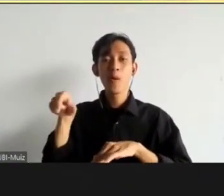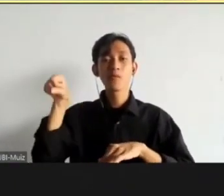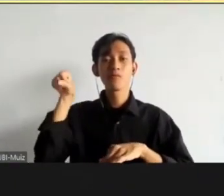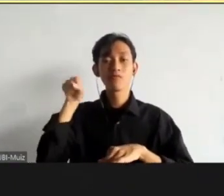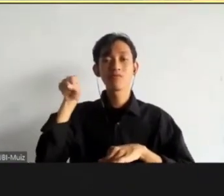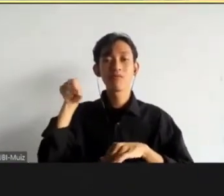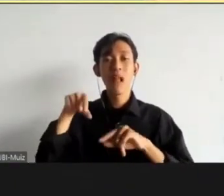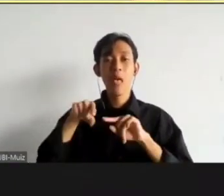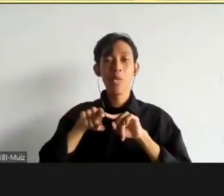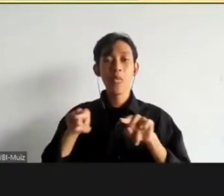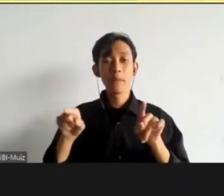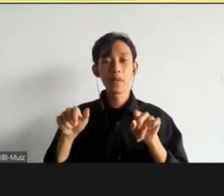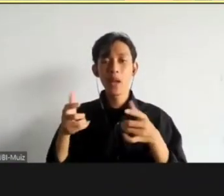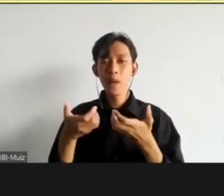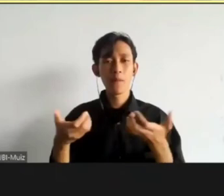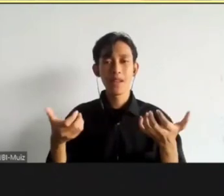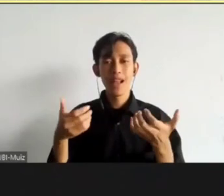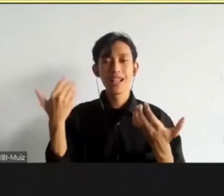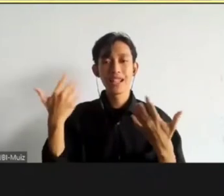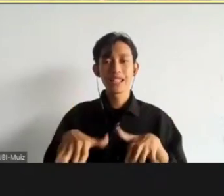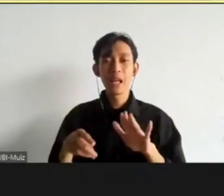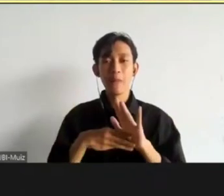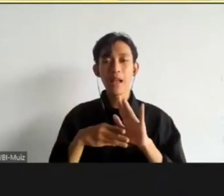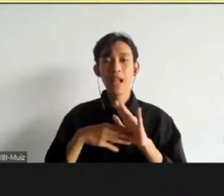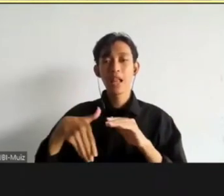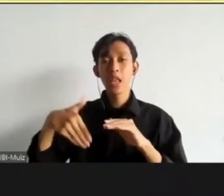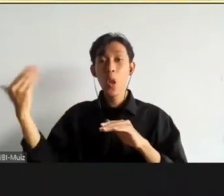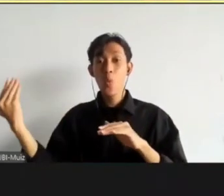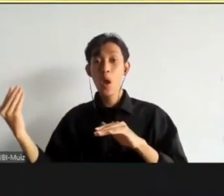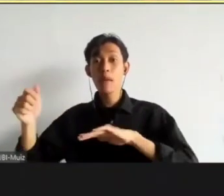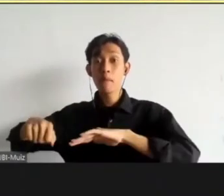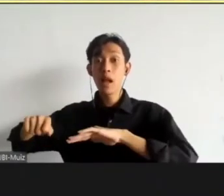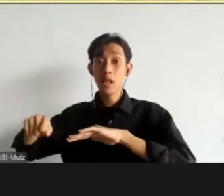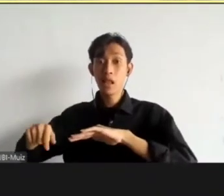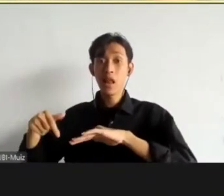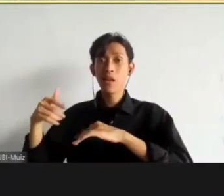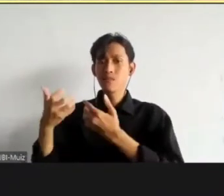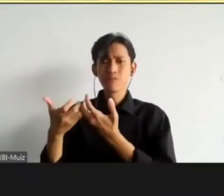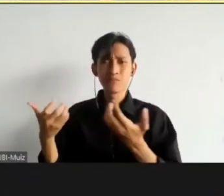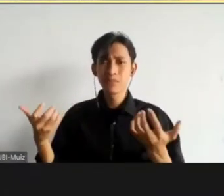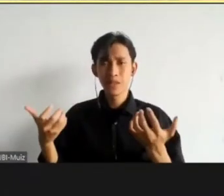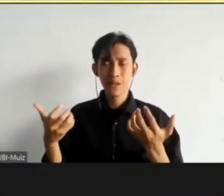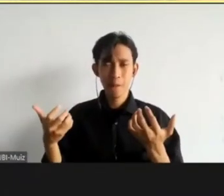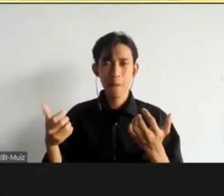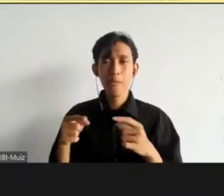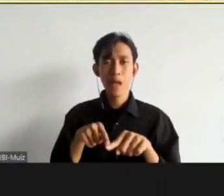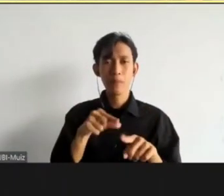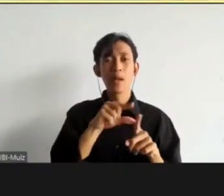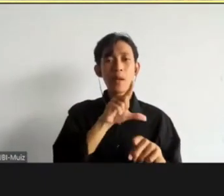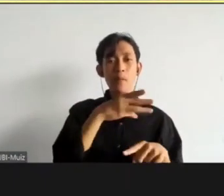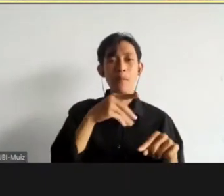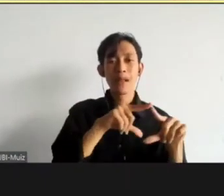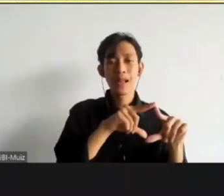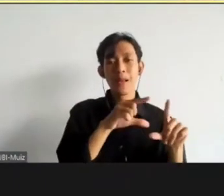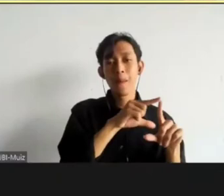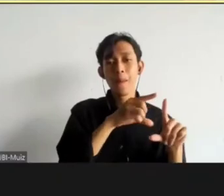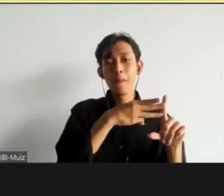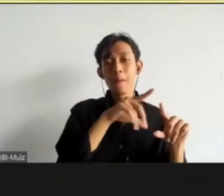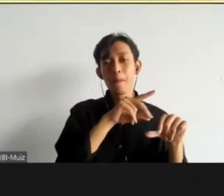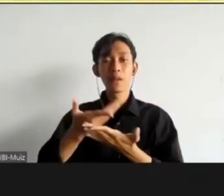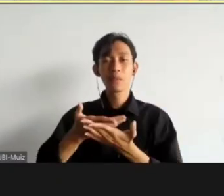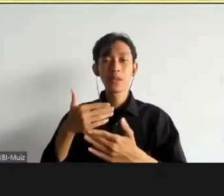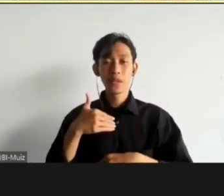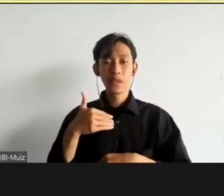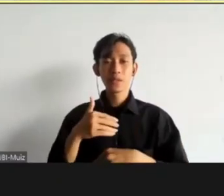Tapi beda penjelasan sengketa di luar pengadilan itu model mediasi dan restoratif sementara plea bargain bukanlah penjelasan sengketa di luar pengadilan.